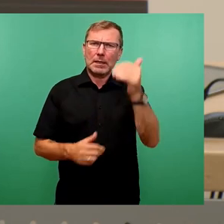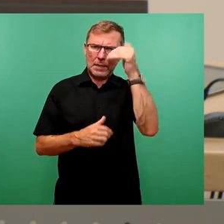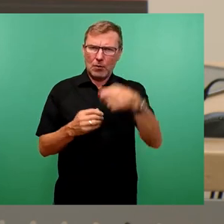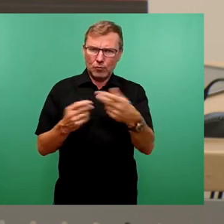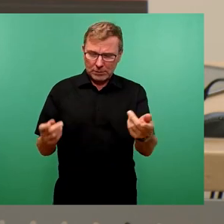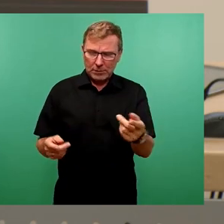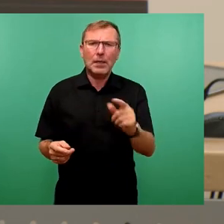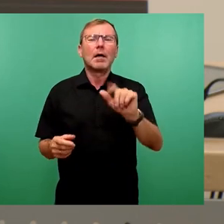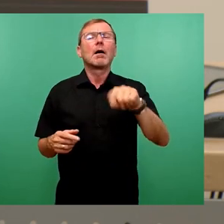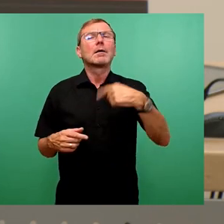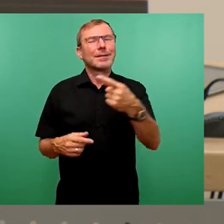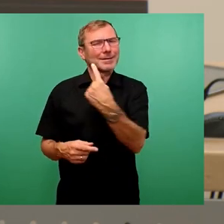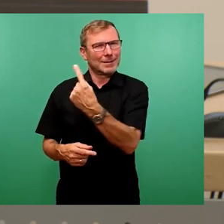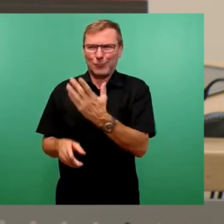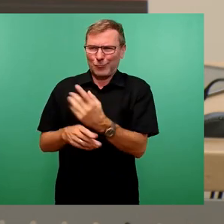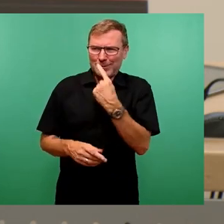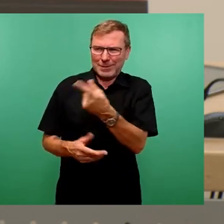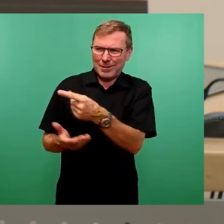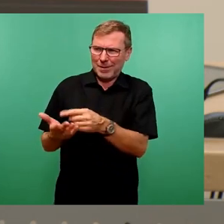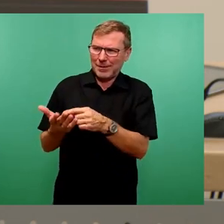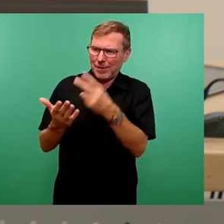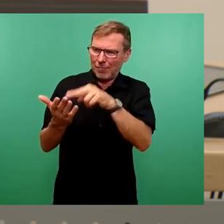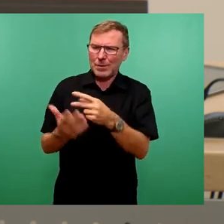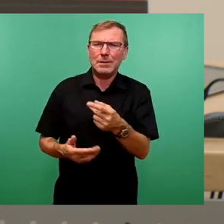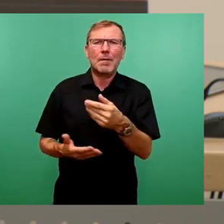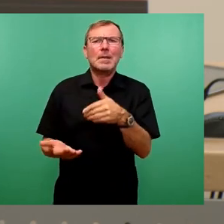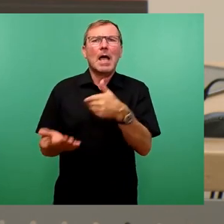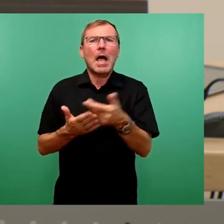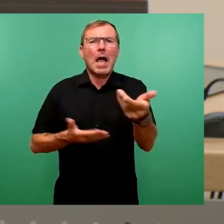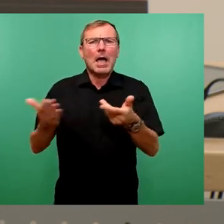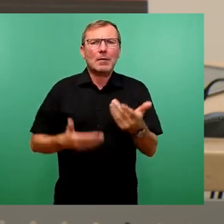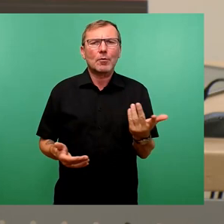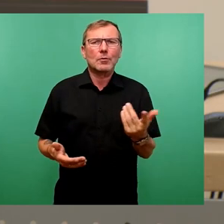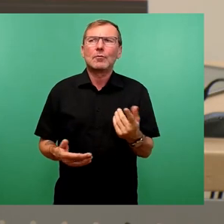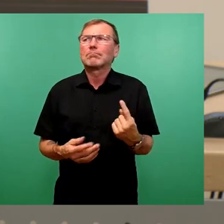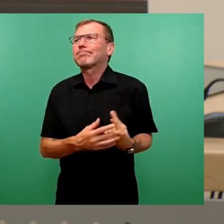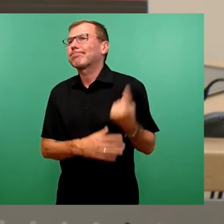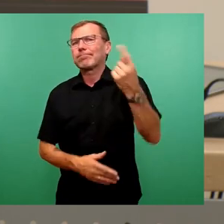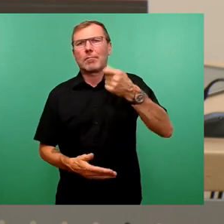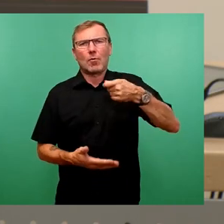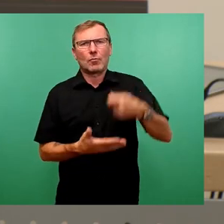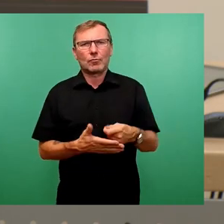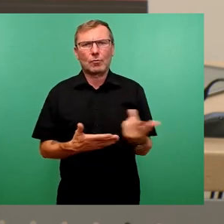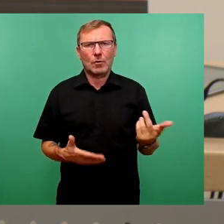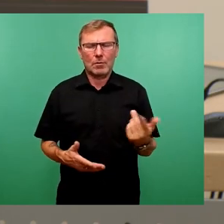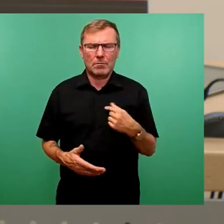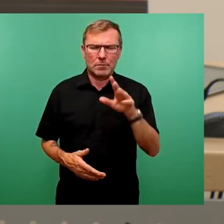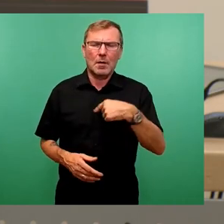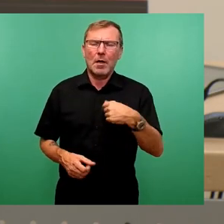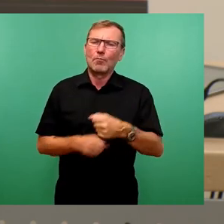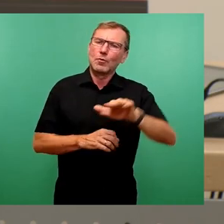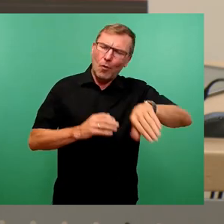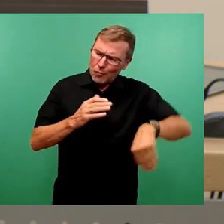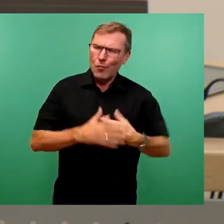selber in der Einleitung schon sagten, dass die Gebote so teuer waren, dass wir uns für eine erneute Ausschreibung und dann